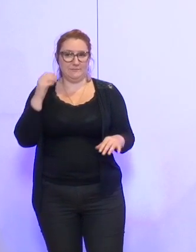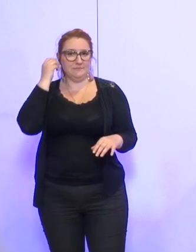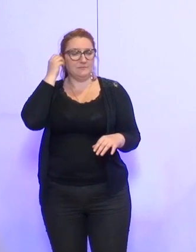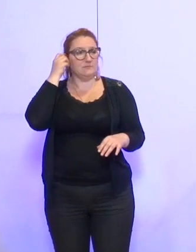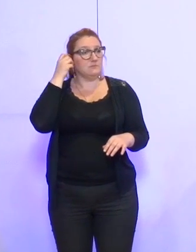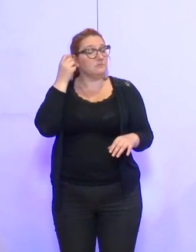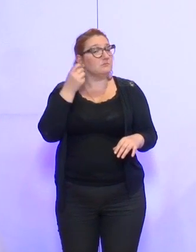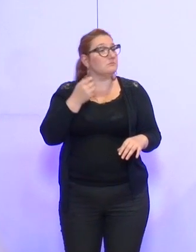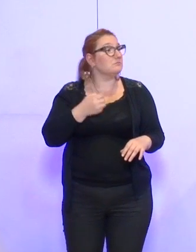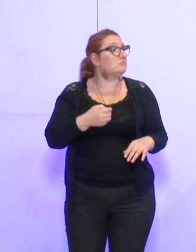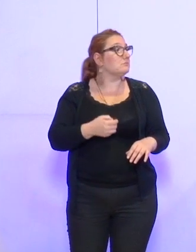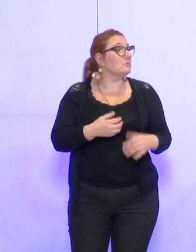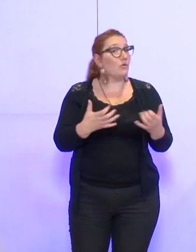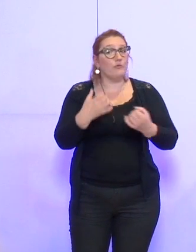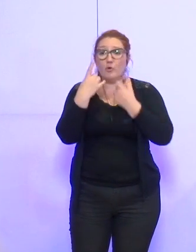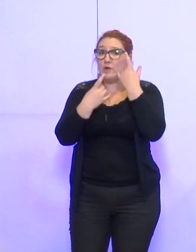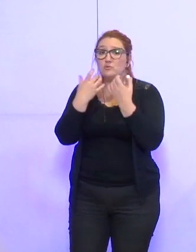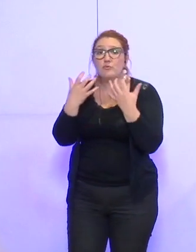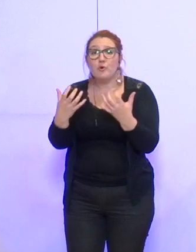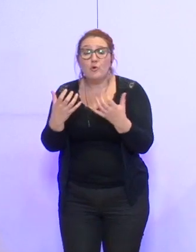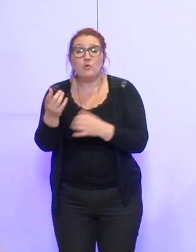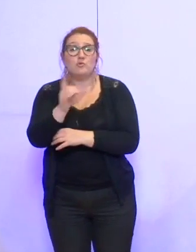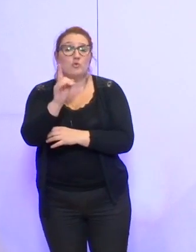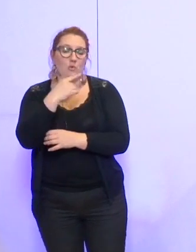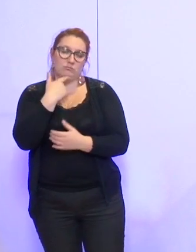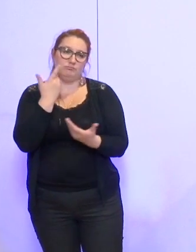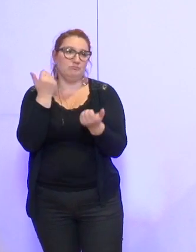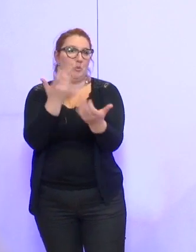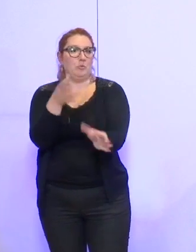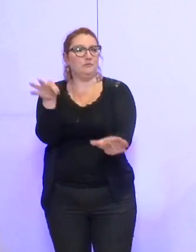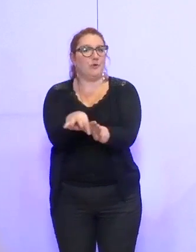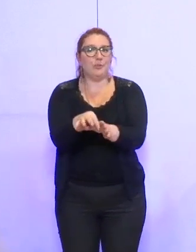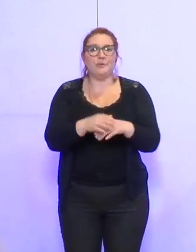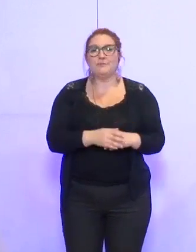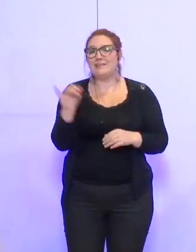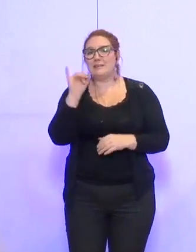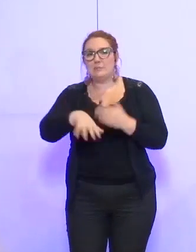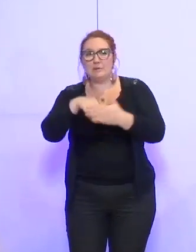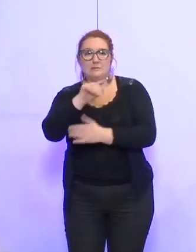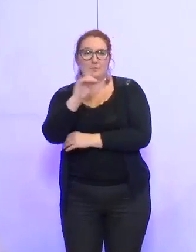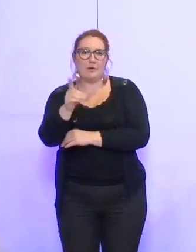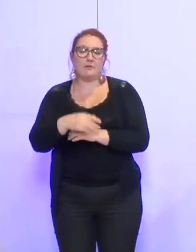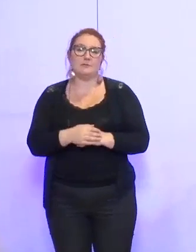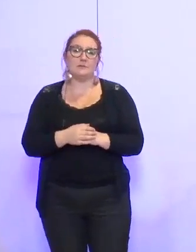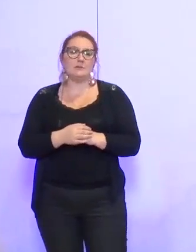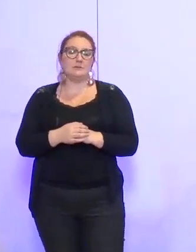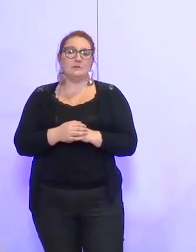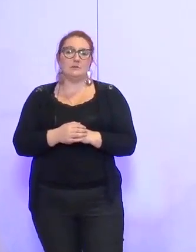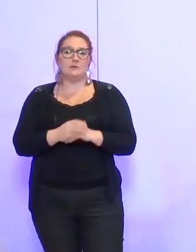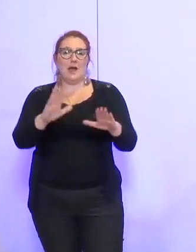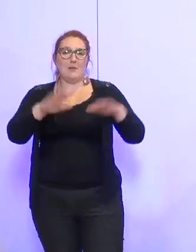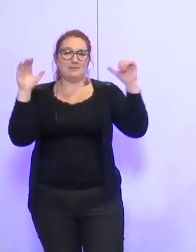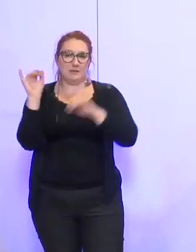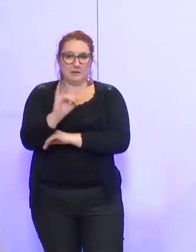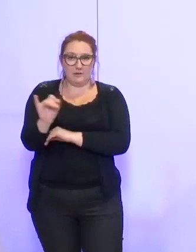Y a-t-il des questions ? Non ? Donc je mets cette délibération aux voix. Qui ne prend pas part au vote ? Qui s